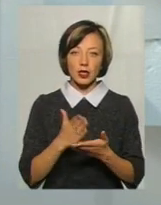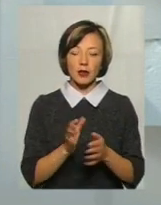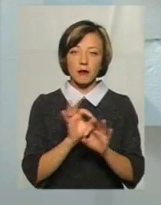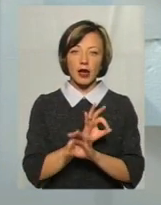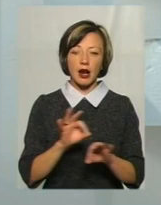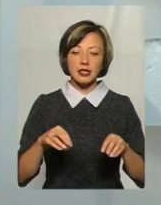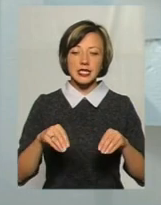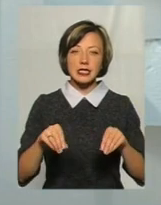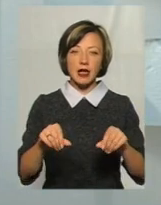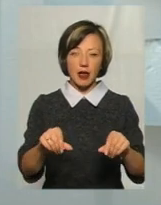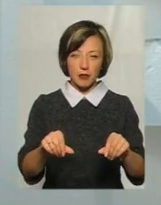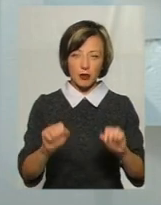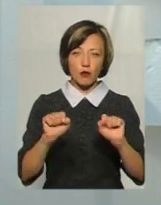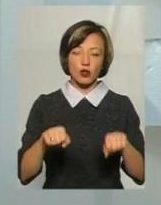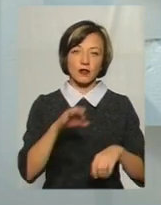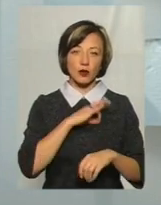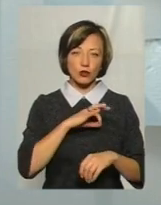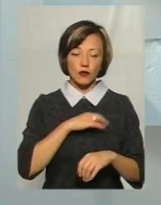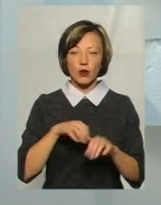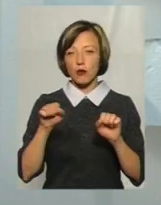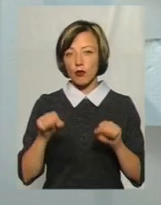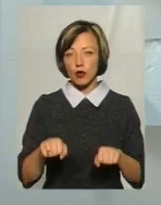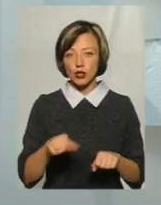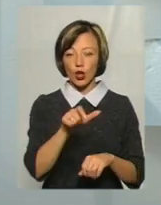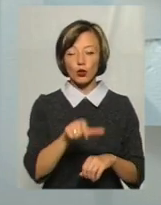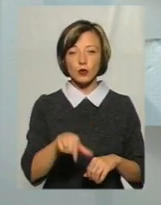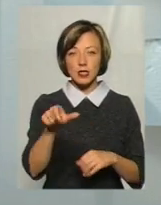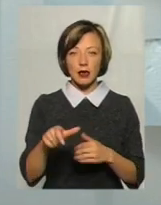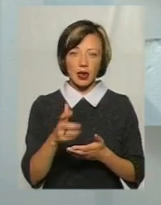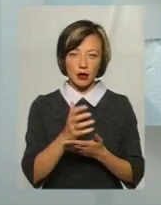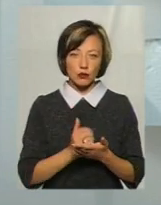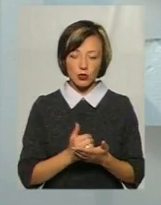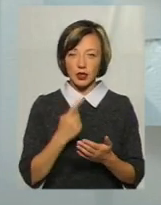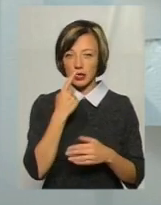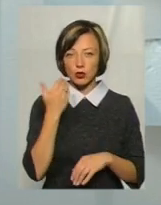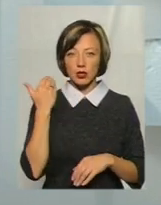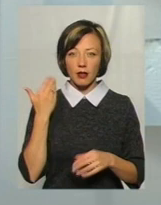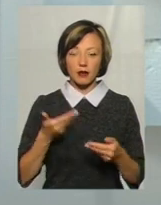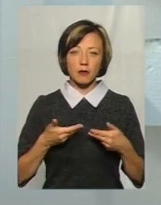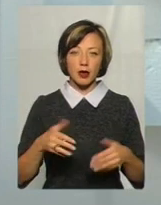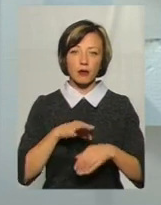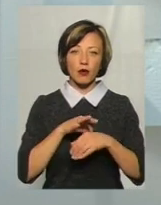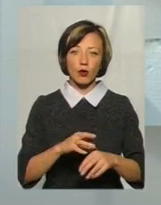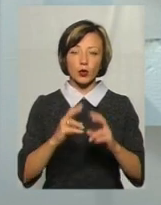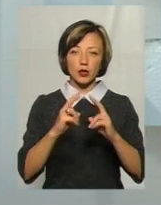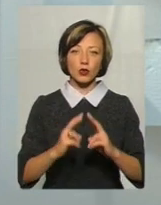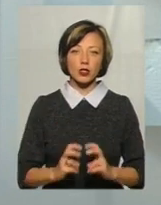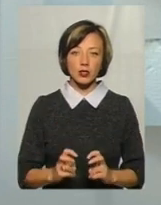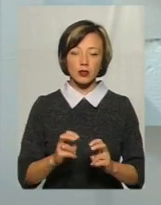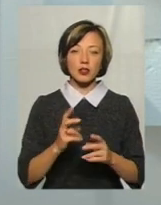земельний фонд, який можна використовувати. Можна використовувати ліцькі ресурси. От нещодавно ми проводили дослідження,